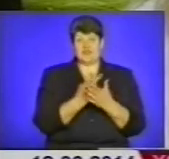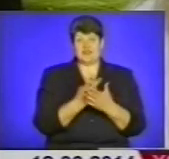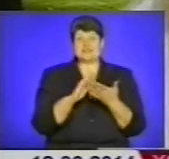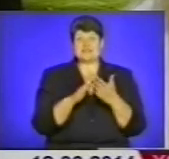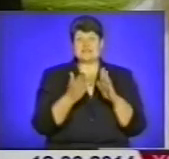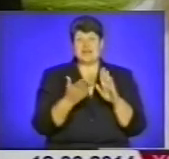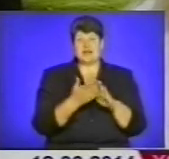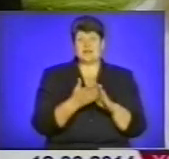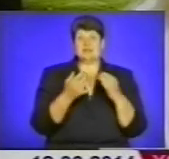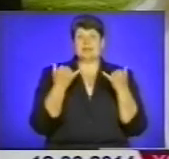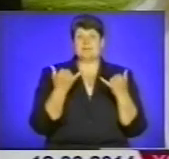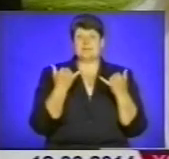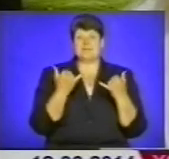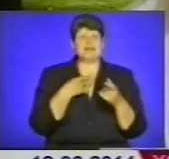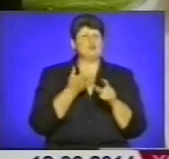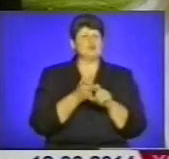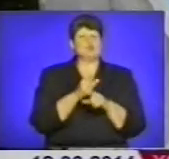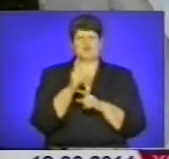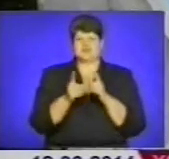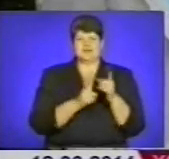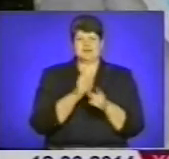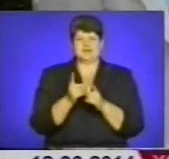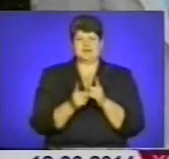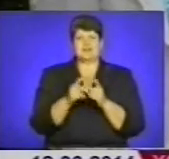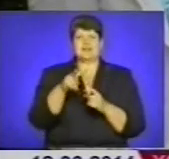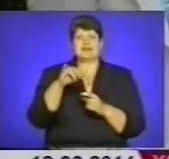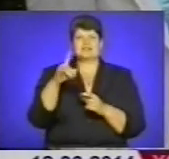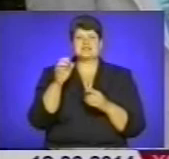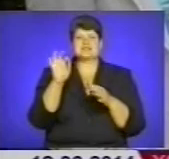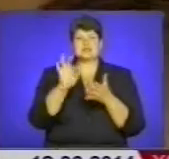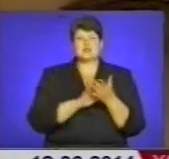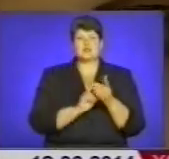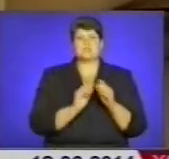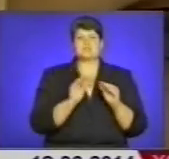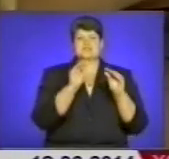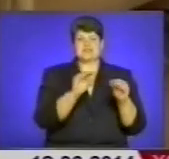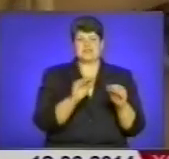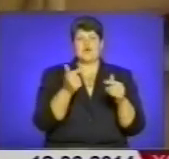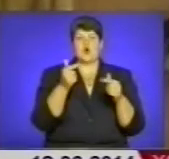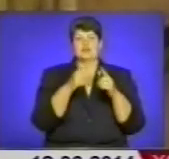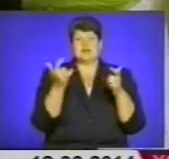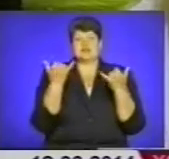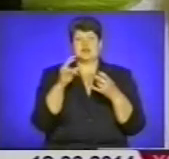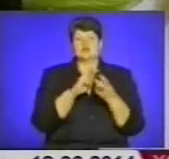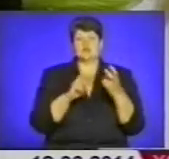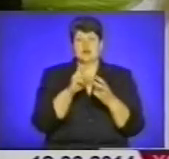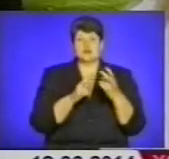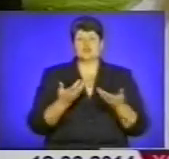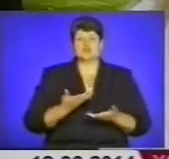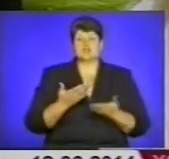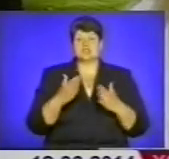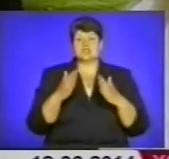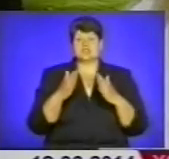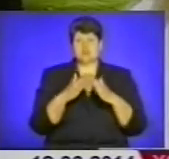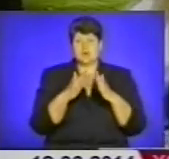станом. Вона дуже змінилася. Лізу відразу поселили у готель. Наразі шукають постійне житло. Була неділя, вихідний